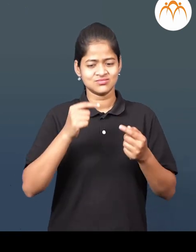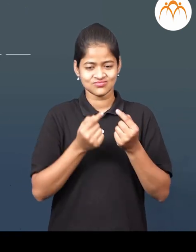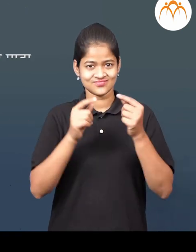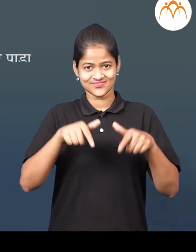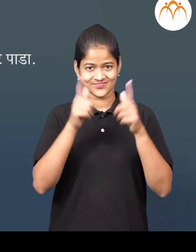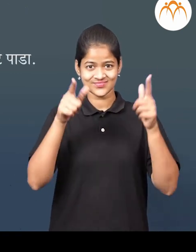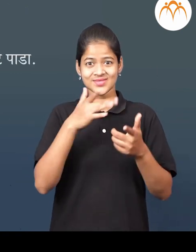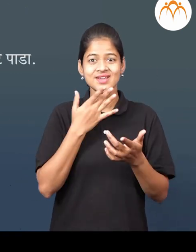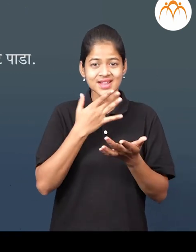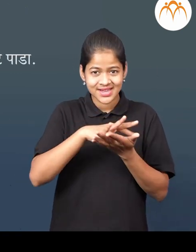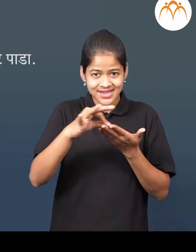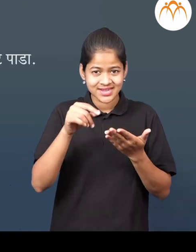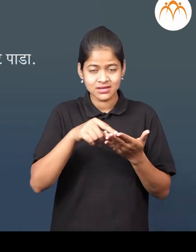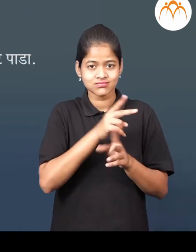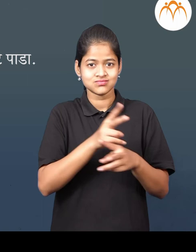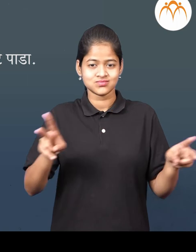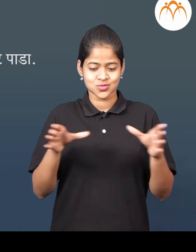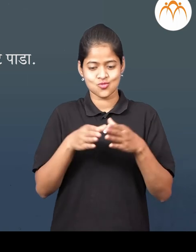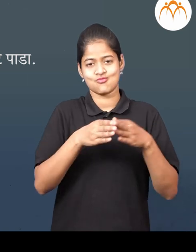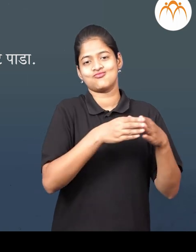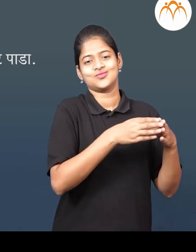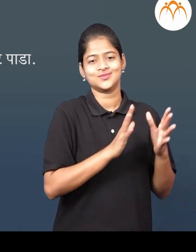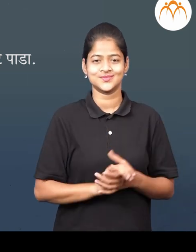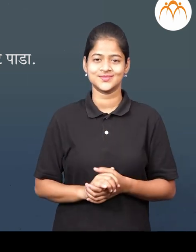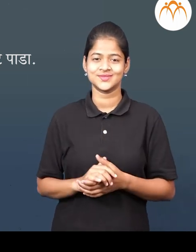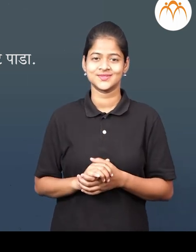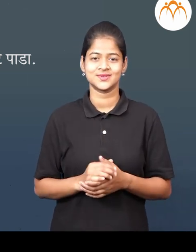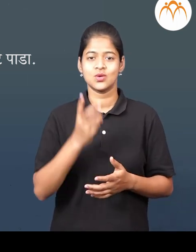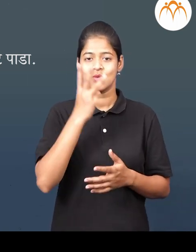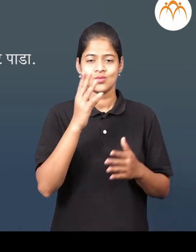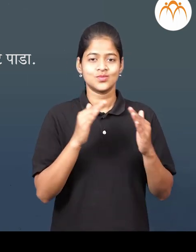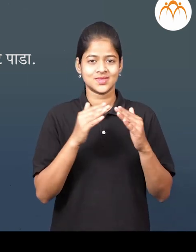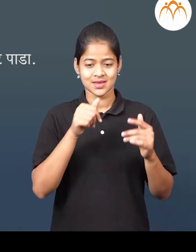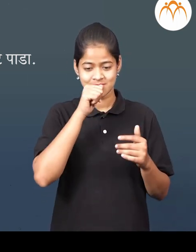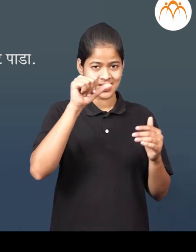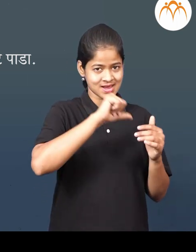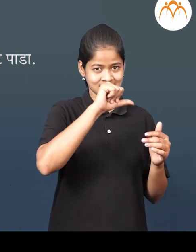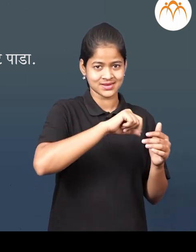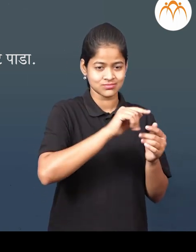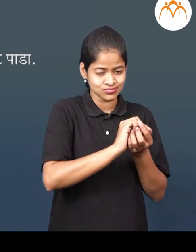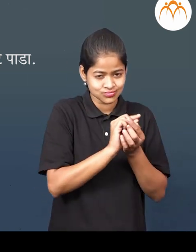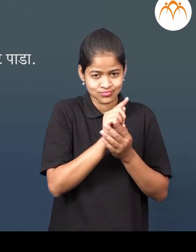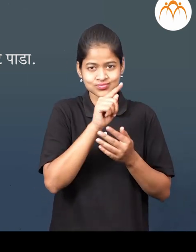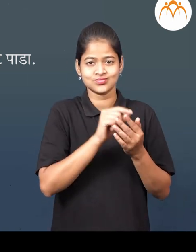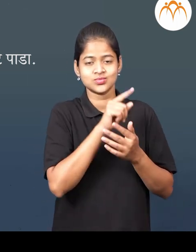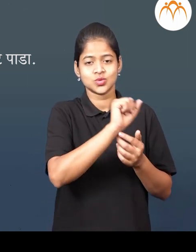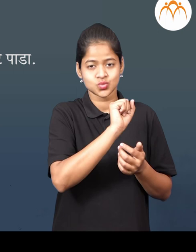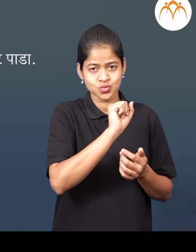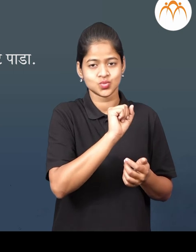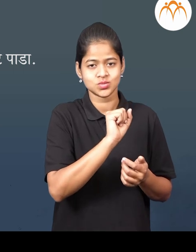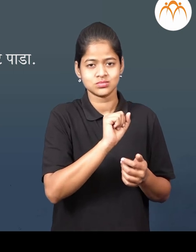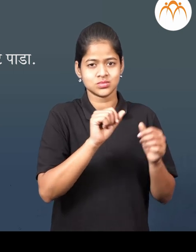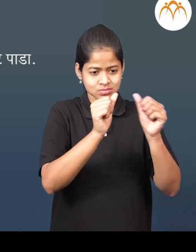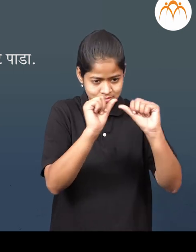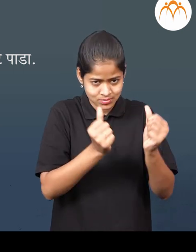बागेतली पाने गोया करा आणि त्यांचे रंगान नुसार गट पाड़ा 3. घरातली